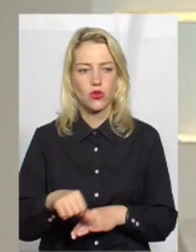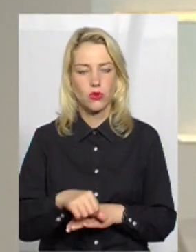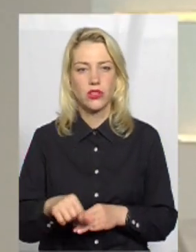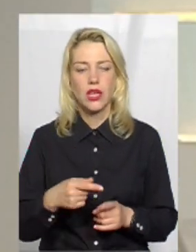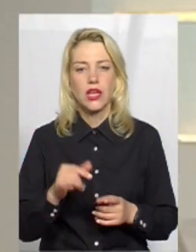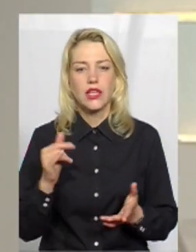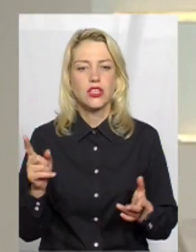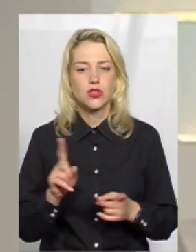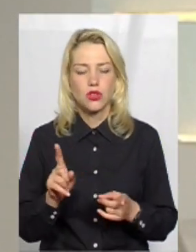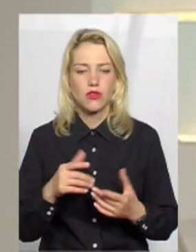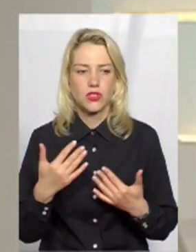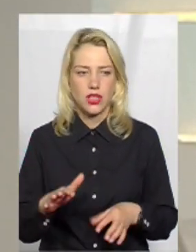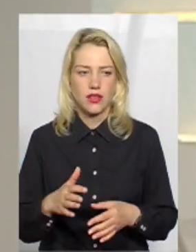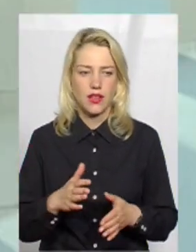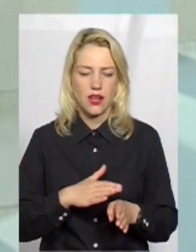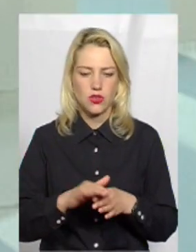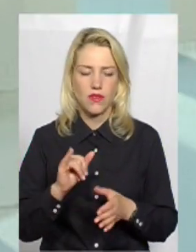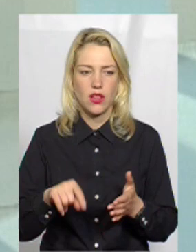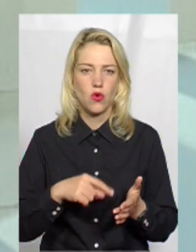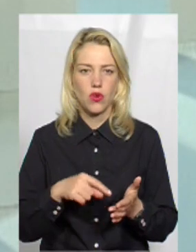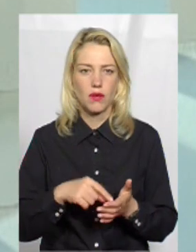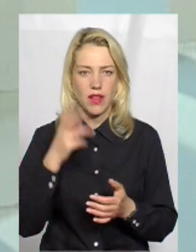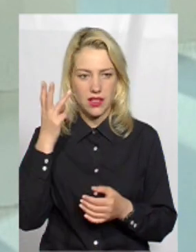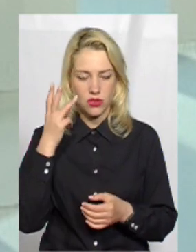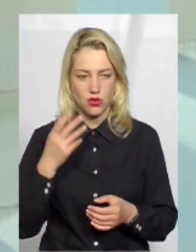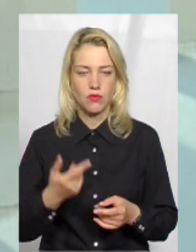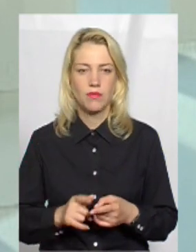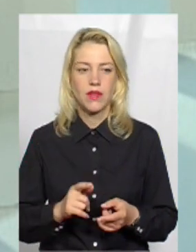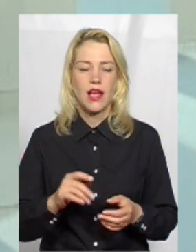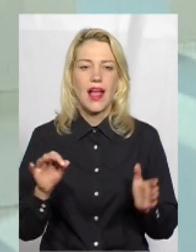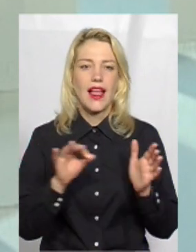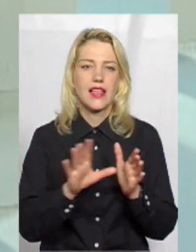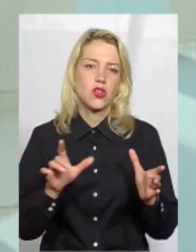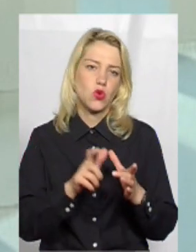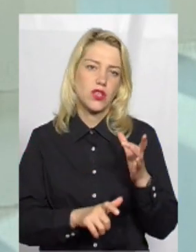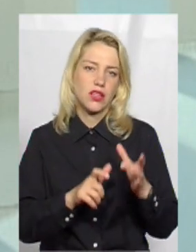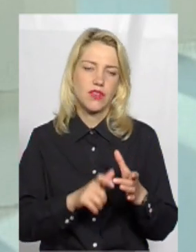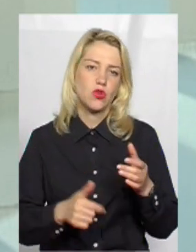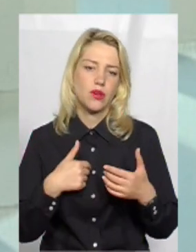плануєте або вже реалізували в Хмельницькому? Реалізовуємо, електронний квиток.